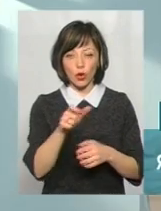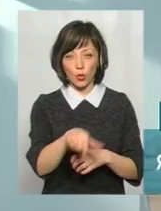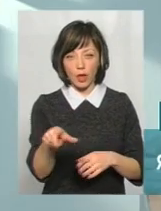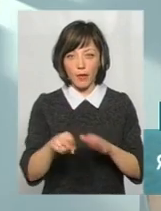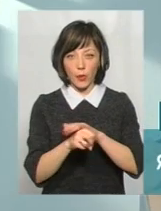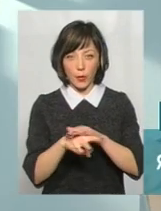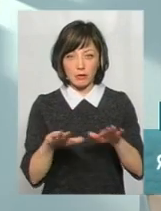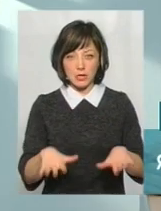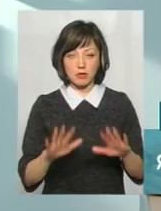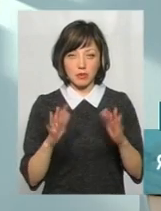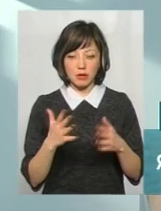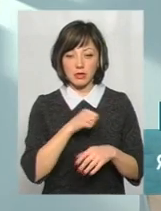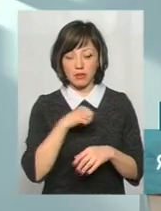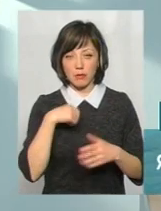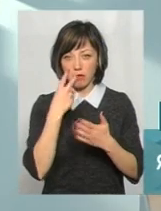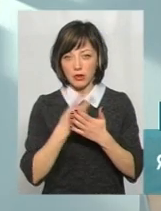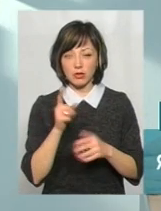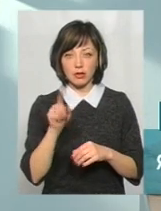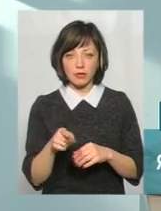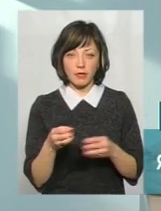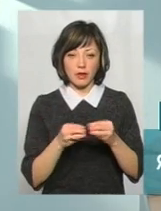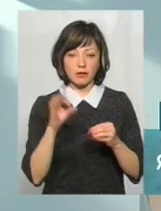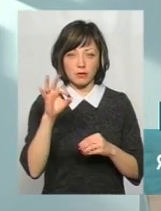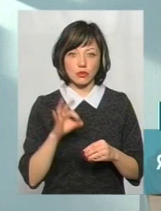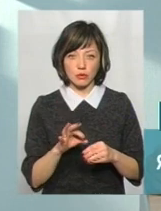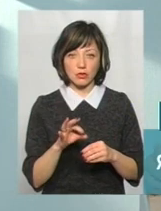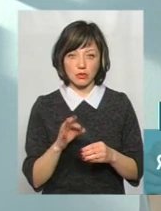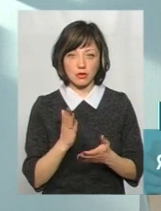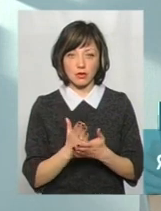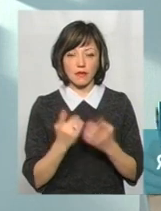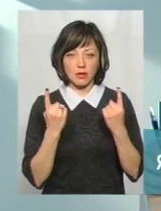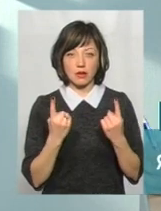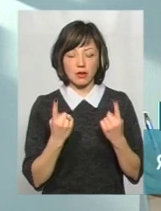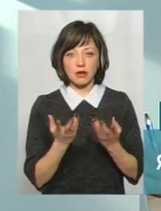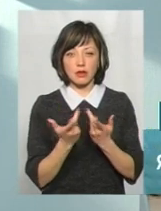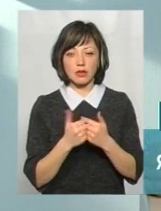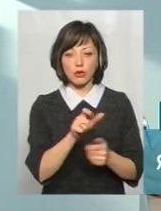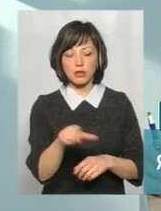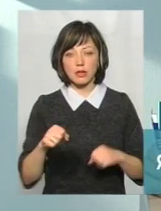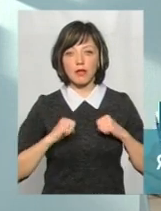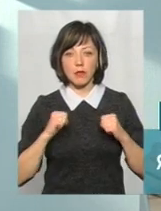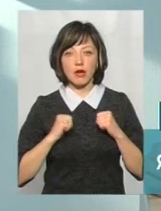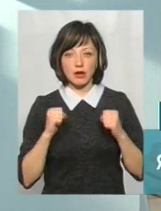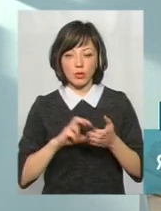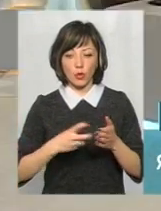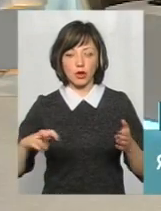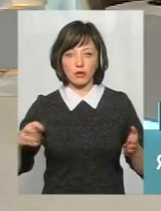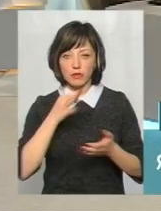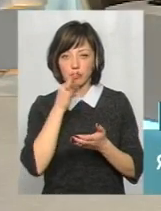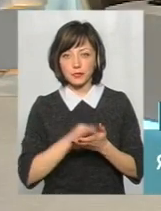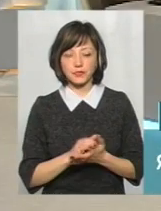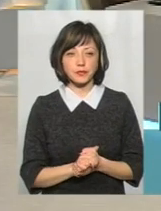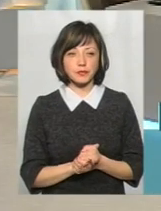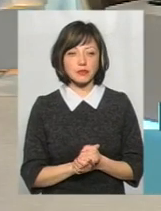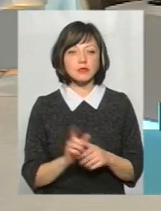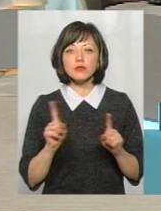покинули місце ДТП, то ми самі бачимо, що там 10% плюс, тобто до стільки кількість осіб намагається уникти відповідальність. А що загрожує